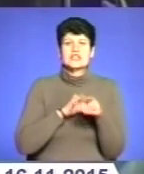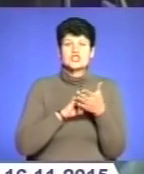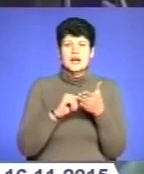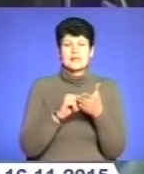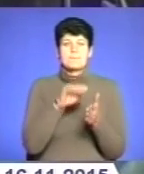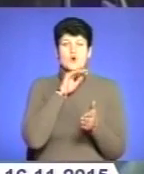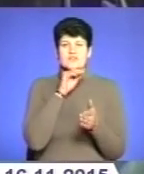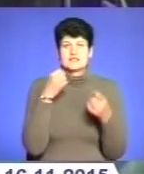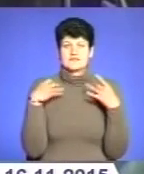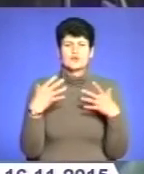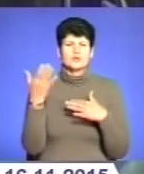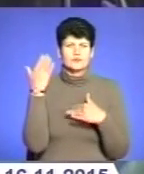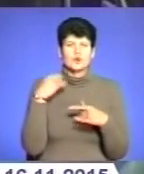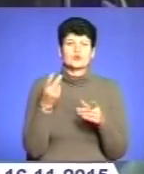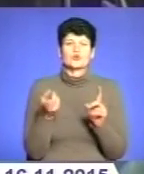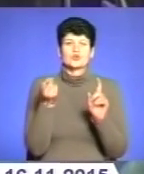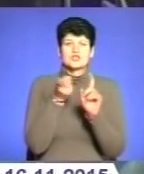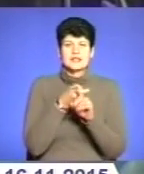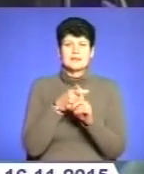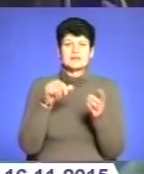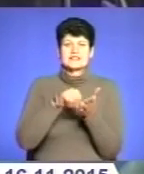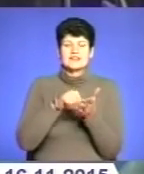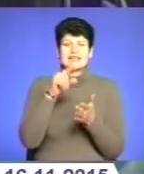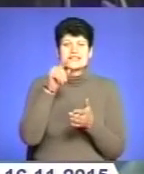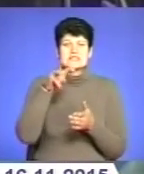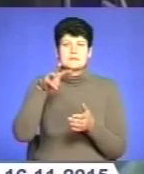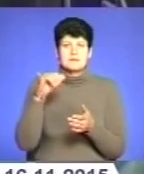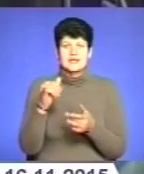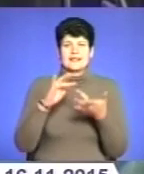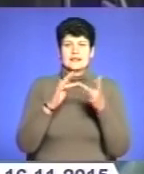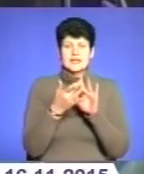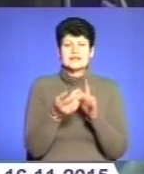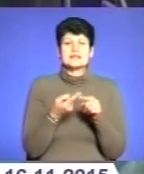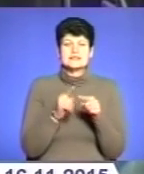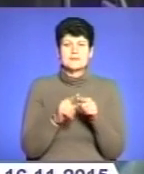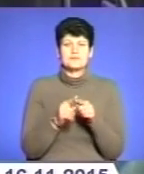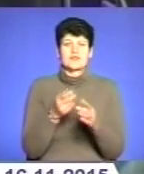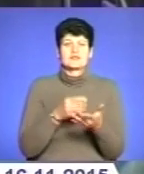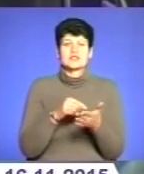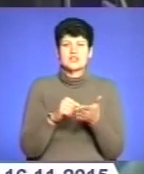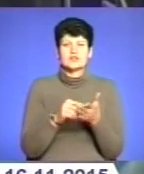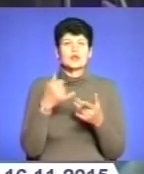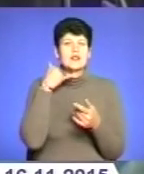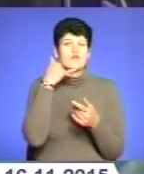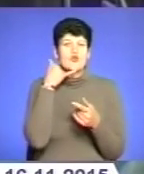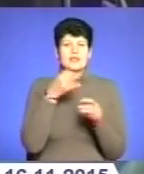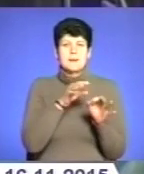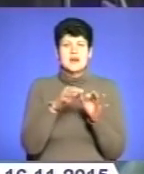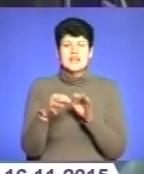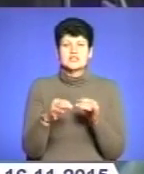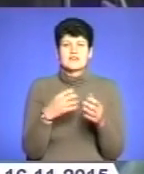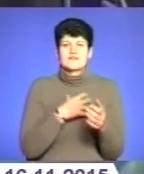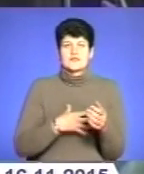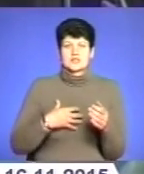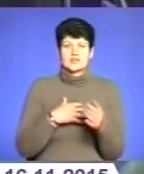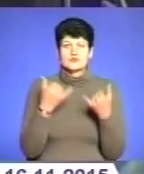них долучилися телевізійники, представники інтернет-ЗМІ. Цей день відзначають і фахівці зв'язку, що забезпечують роботу телефонних мереж і таких важливих на сьогодні